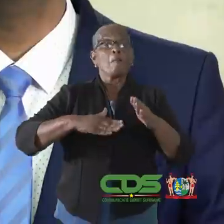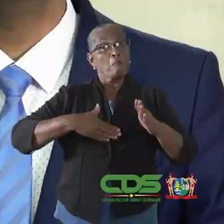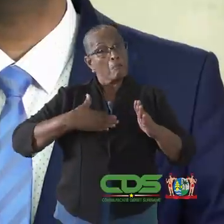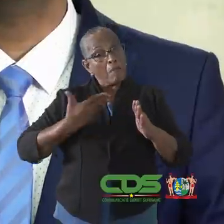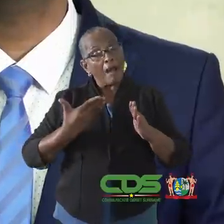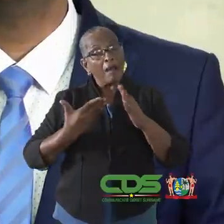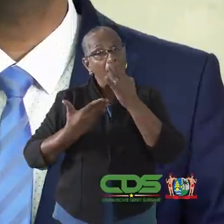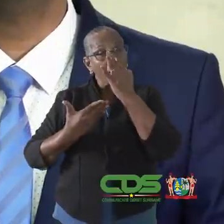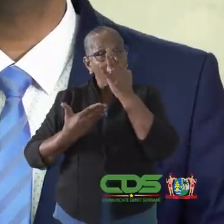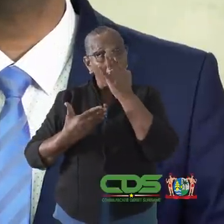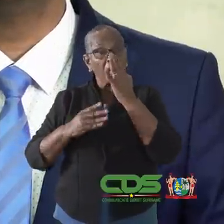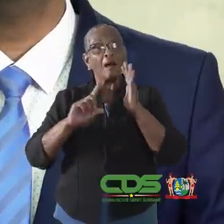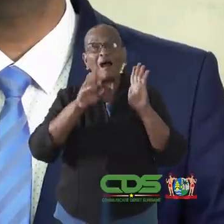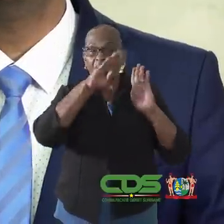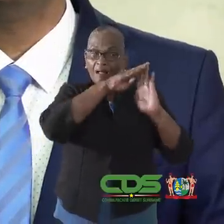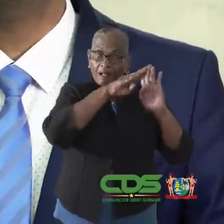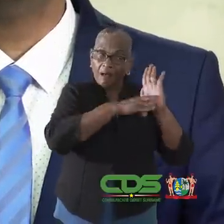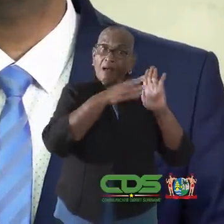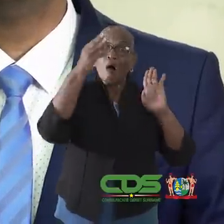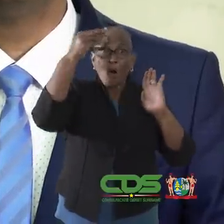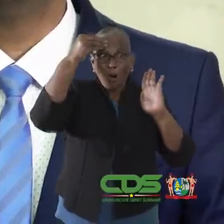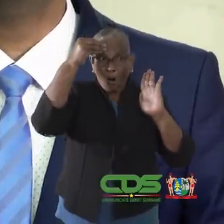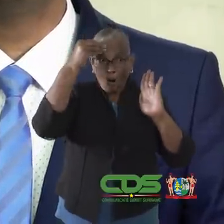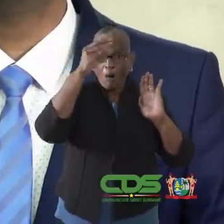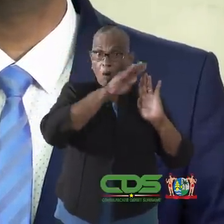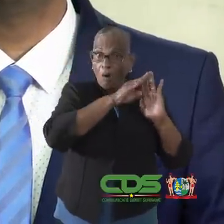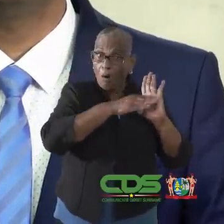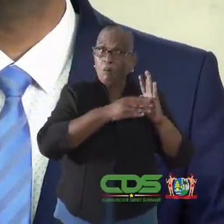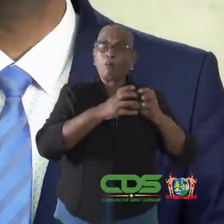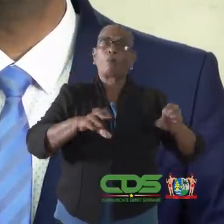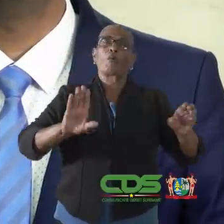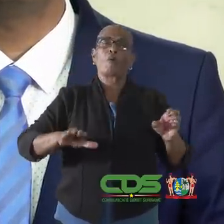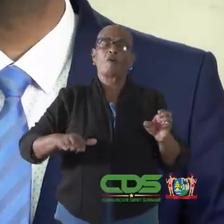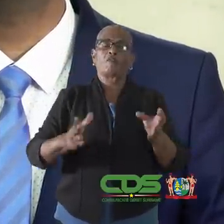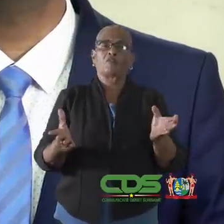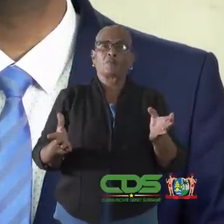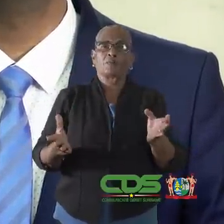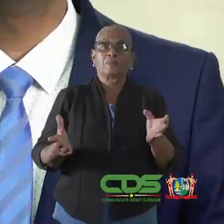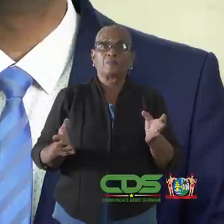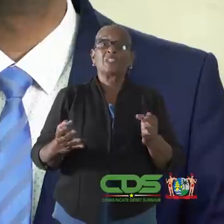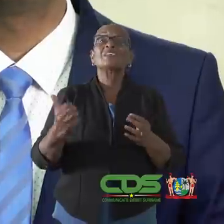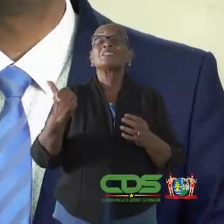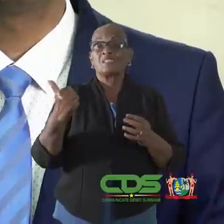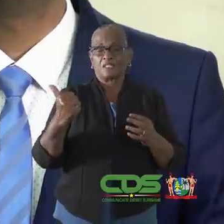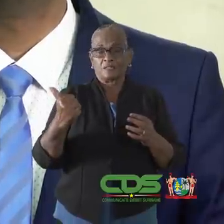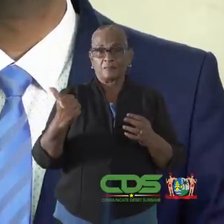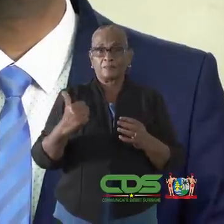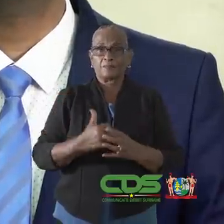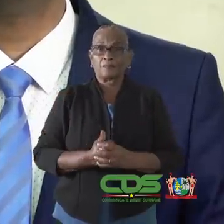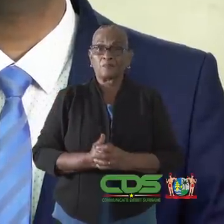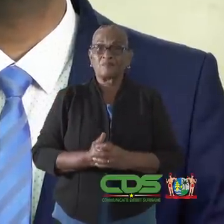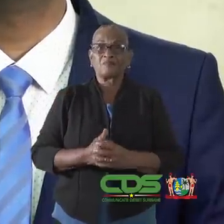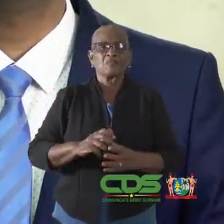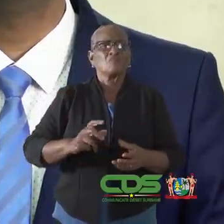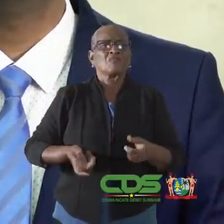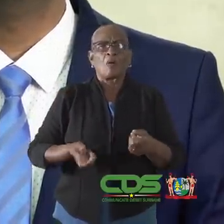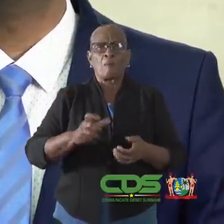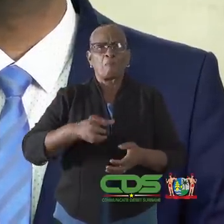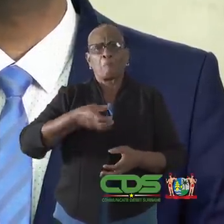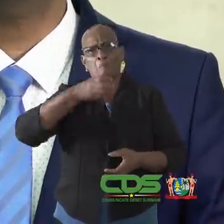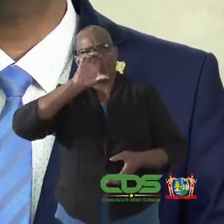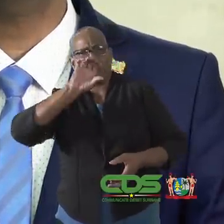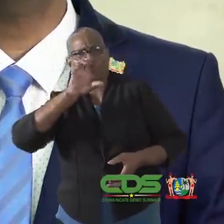water is uitsluitend toegestaan met inachtnemen van het protocol openbaar vervoer. Maatregel 6.